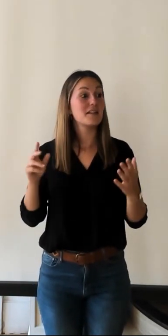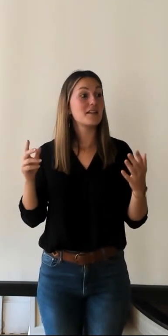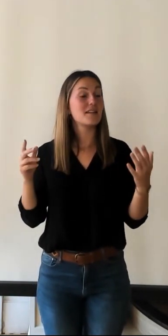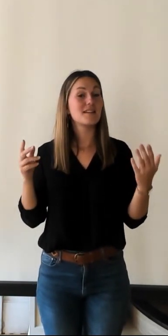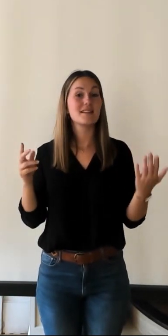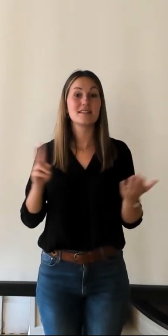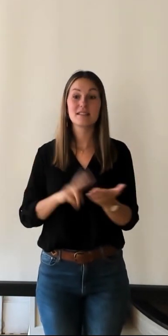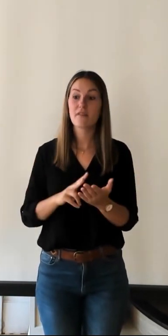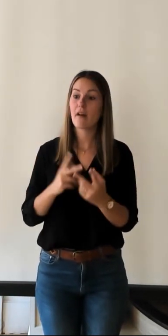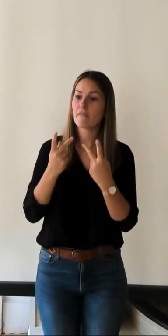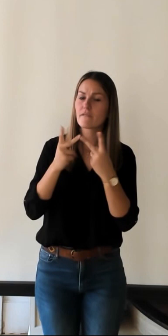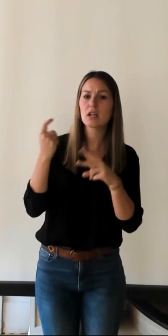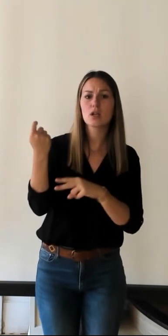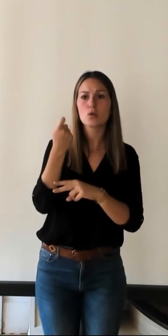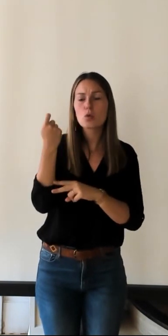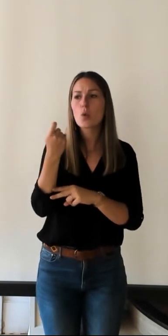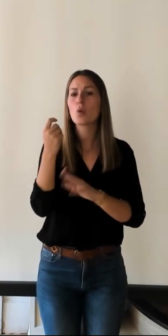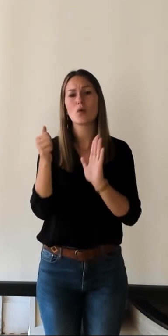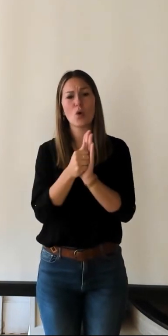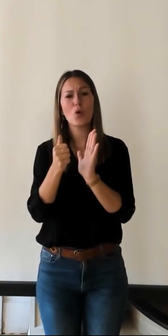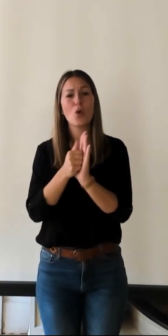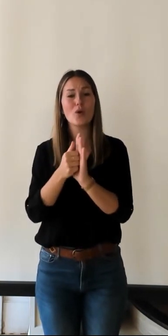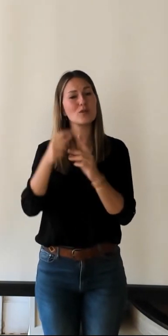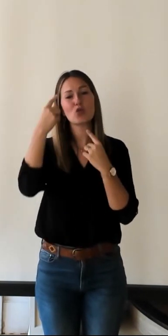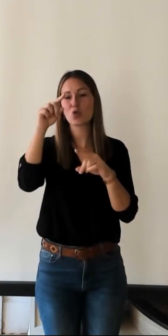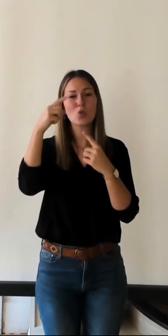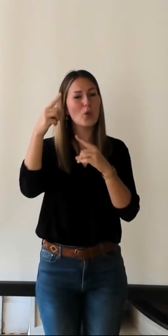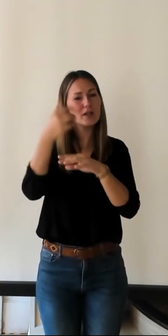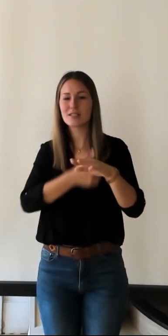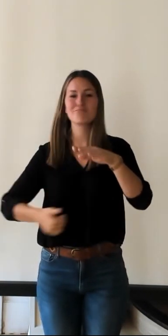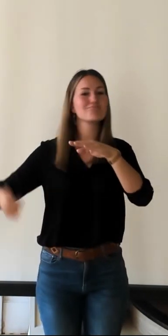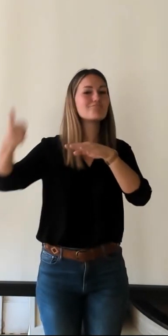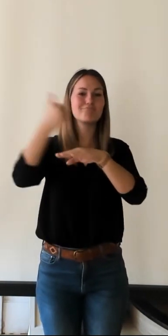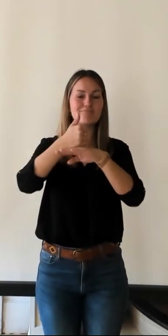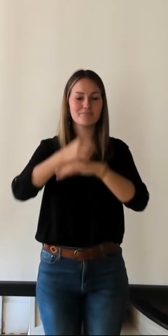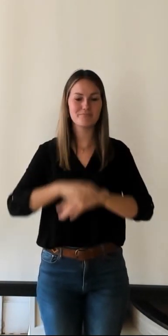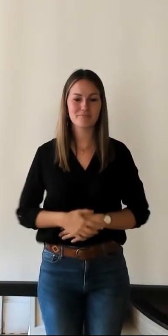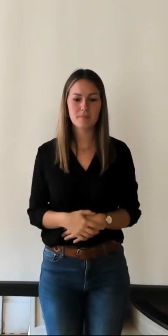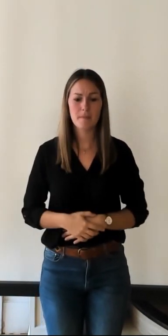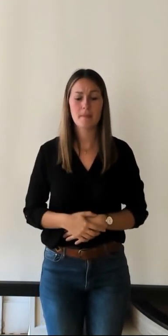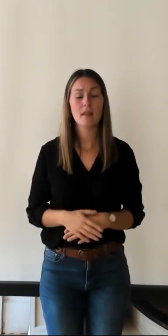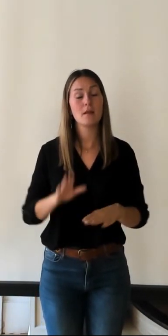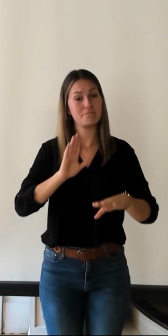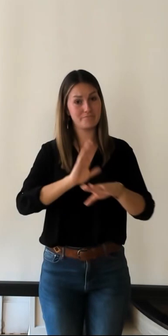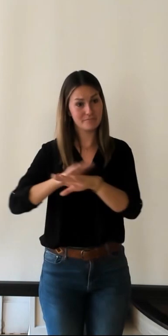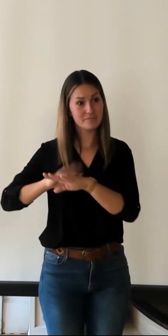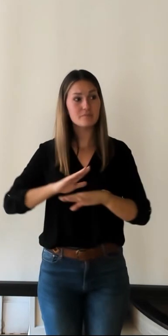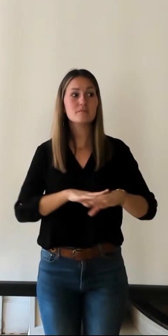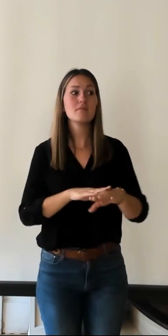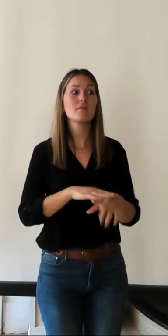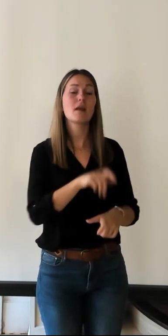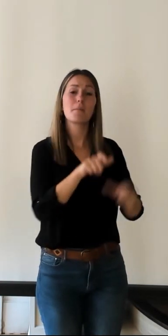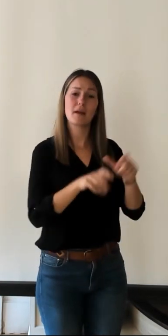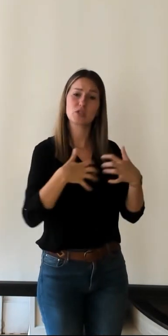la ville de Tours dans son rôle de capitale touristique de la Touraine je rappelle le travail scientifique qui a été porté par les archives